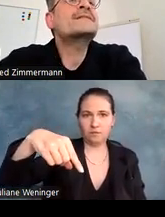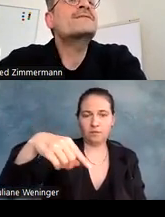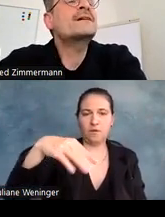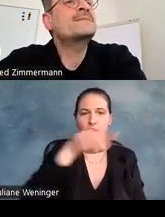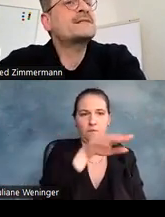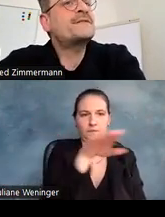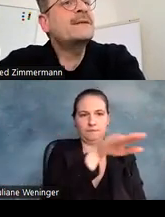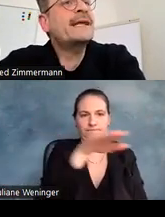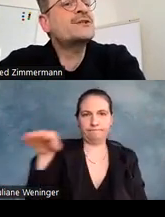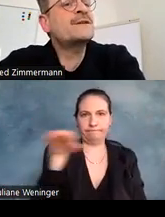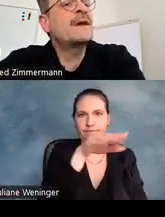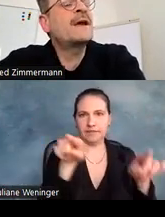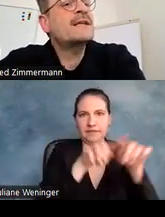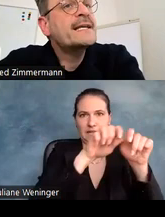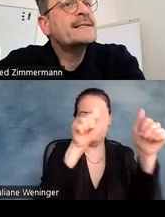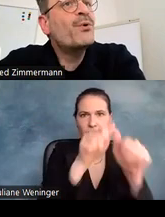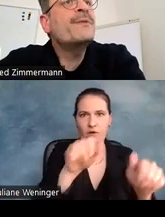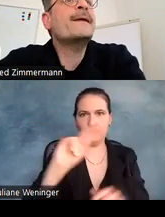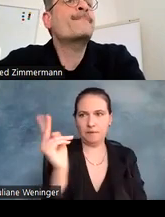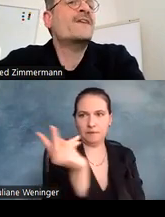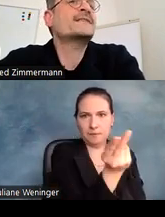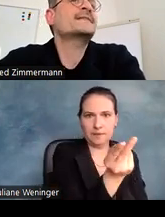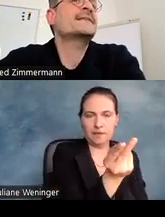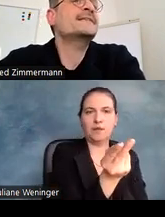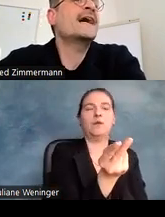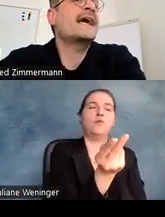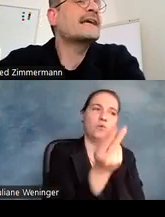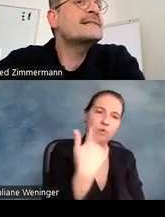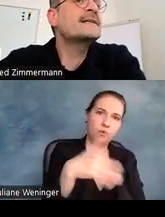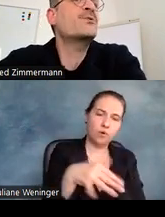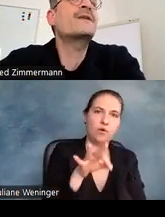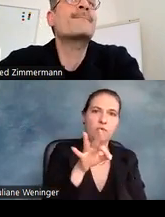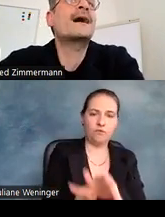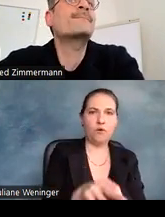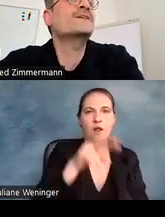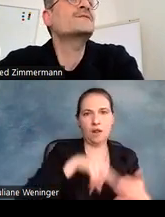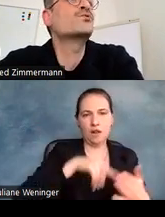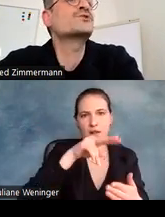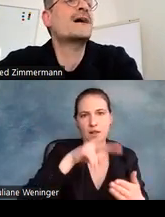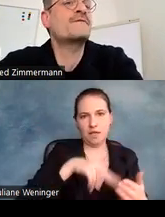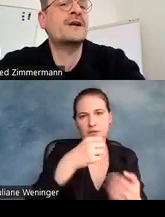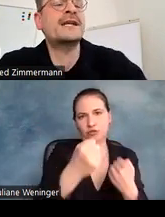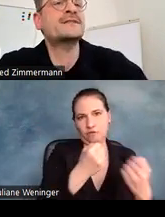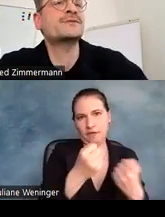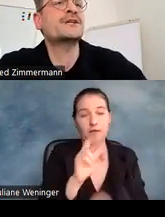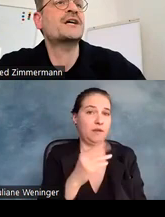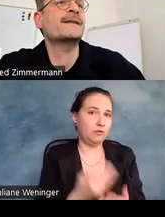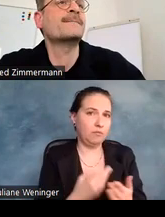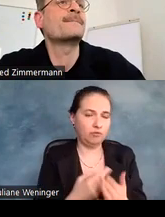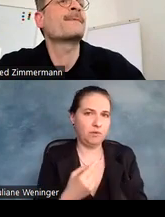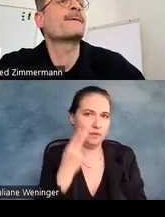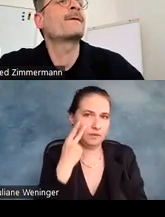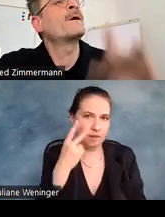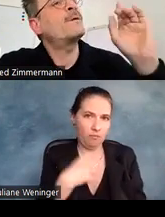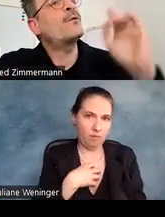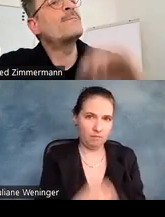dann wissen wir, dass viele Menschen mit Leseproblemen tatsächlich hier ein riesiges Problem haben, diese Buchstaben voneinander zu unterscheiden.